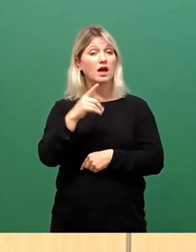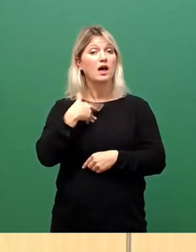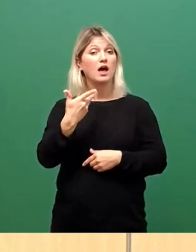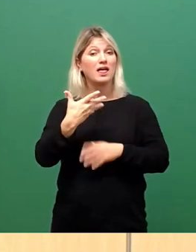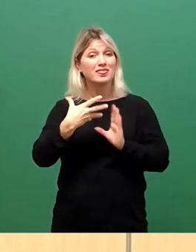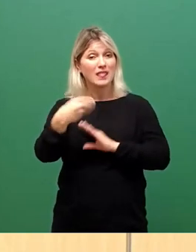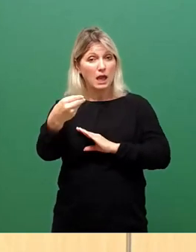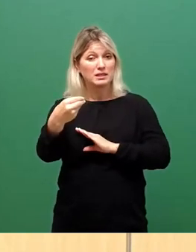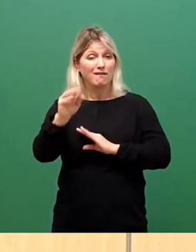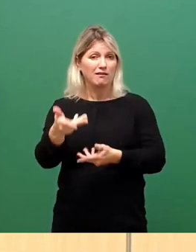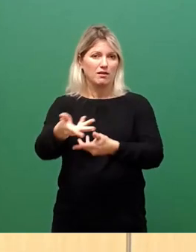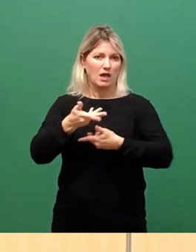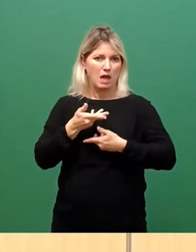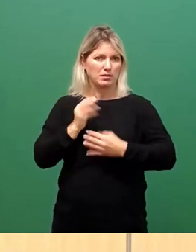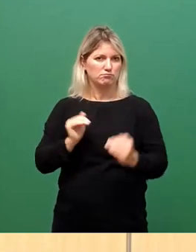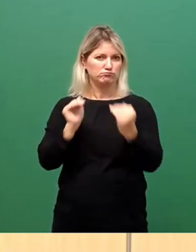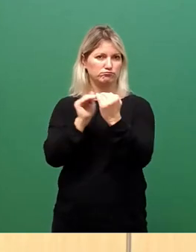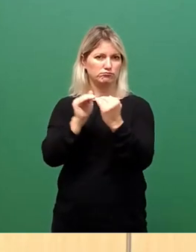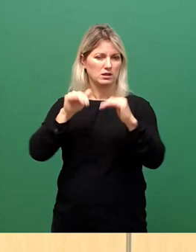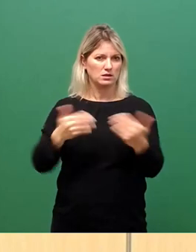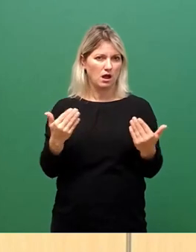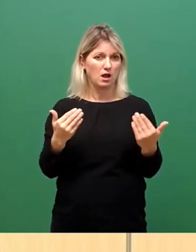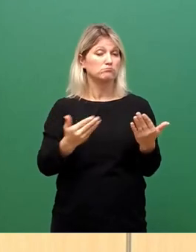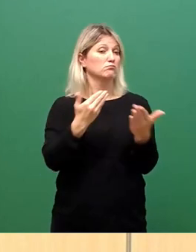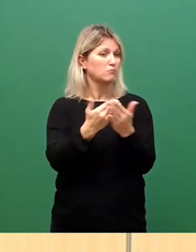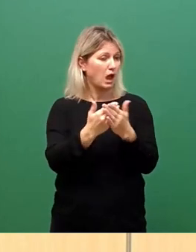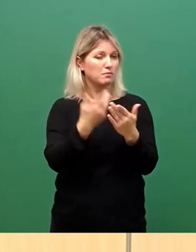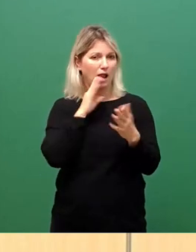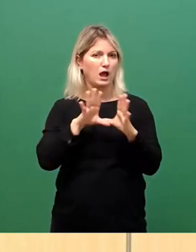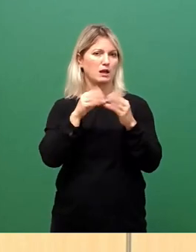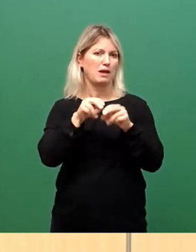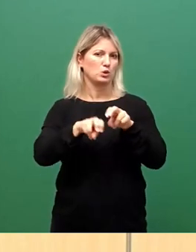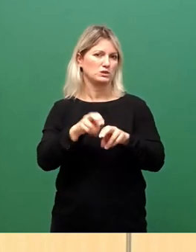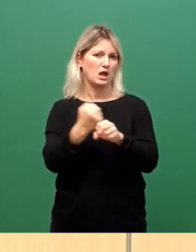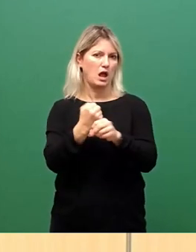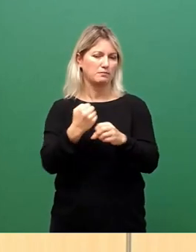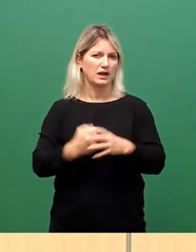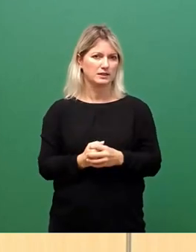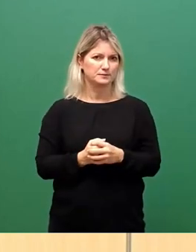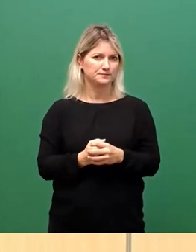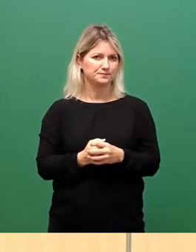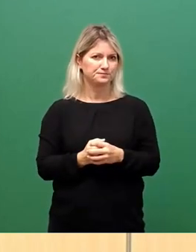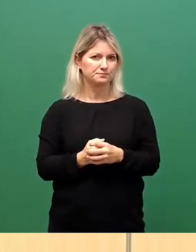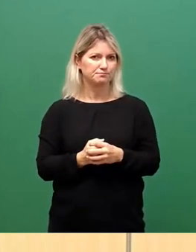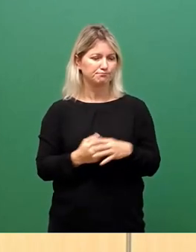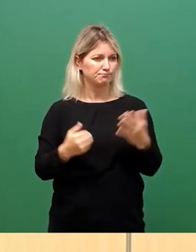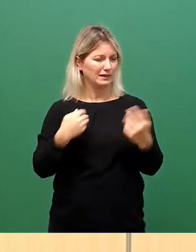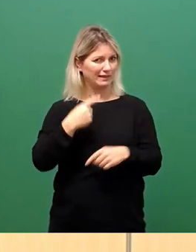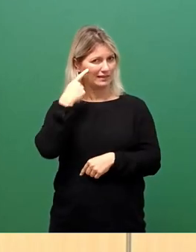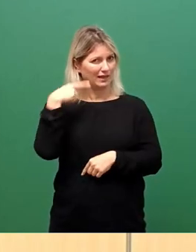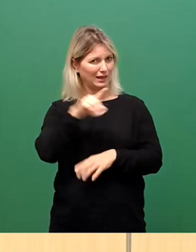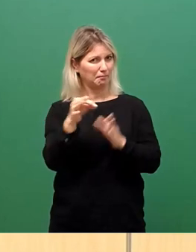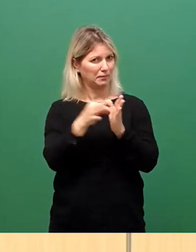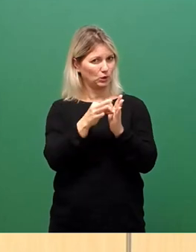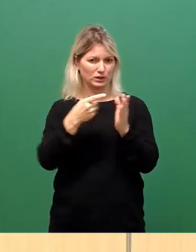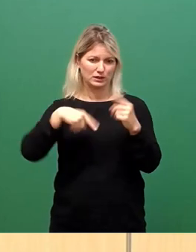gegenübersteht, beispielsweise auch durch gemeinnützige Arbeit. Ich denke, wir lehnen hier diesen Punkt ab und wir werden auch